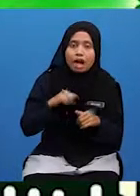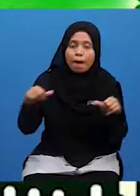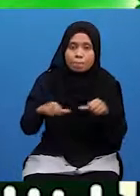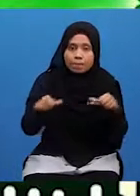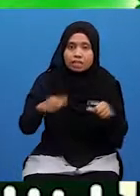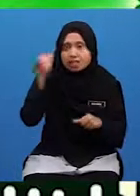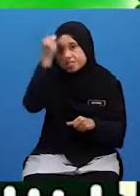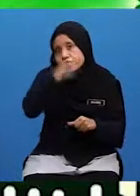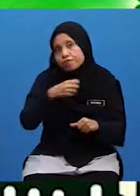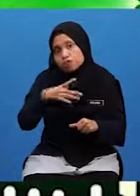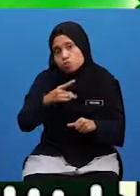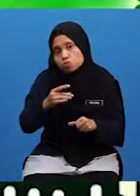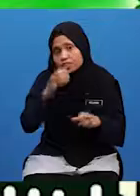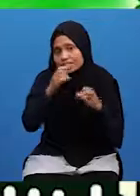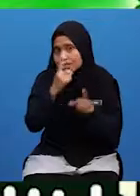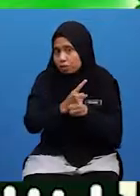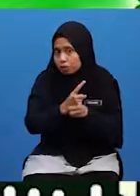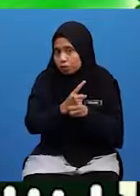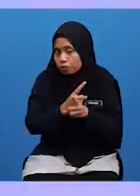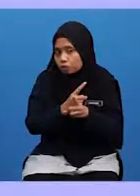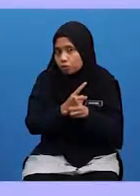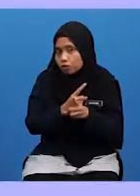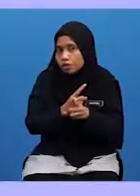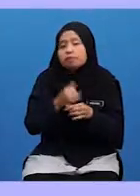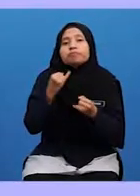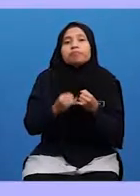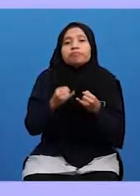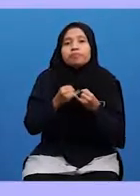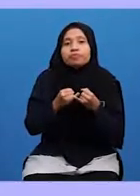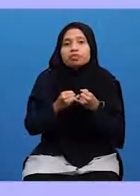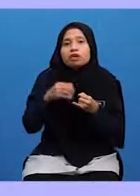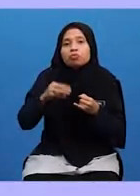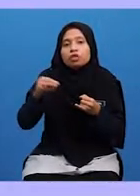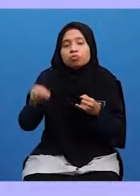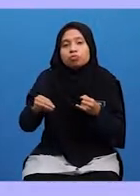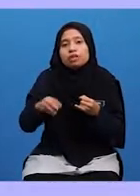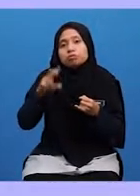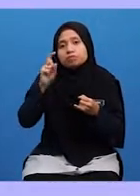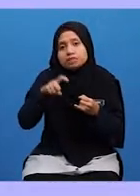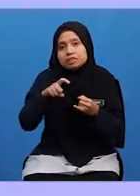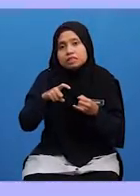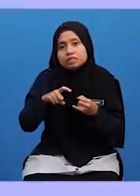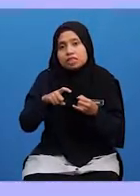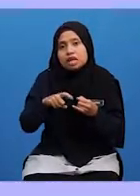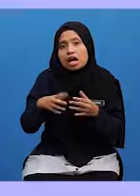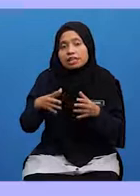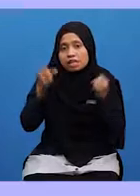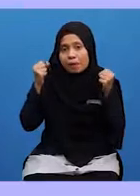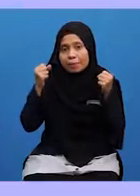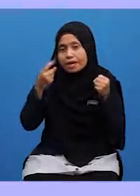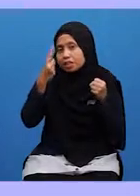Mengamalkan Sifat Suka Bercakap Benar Yang Terakhir Murid-murid Haruslah Mempunyai